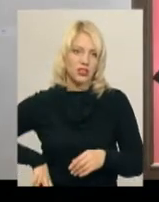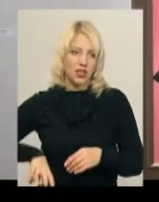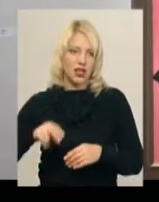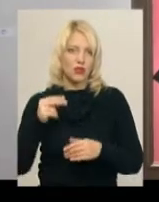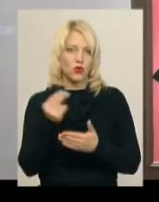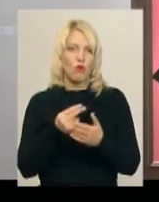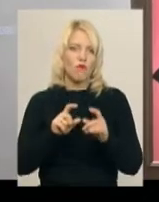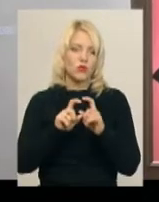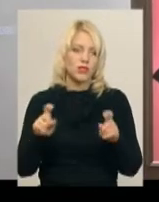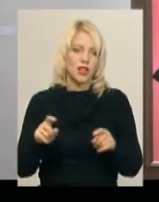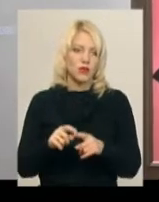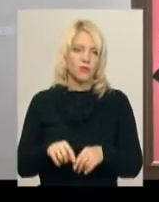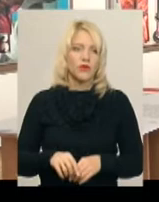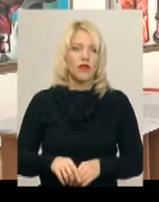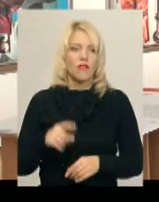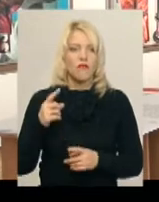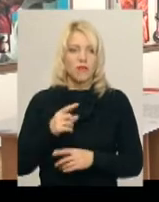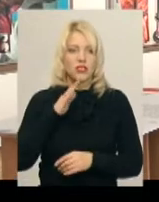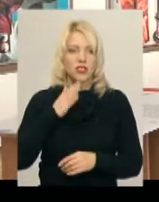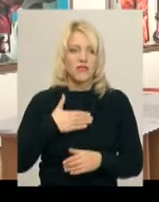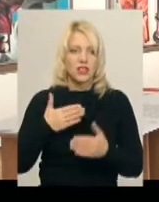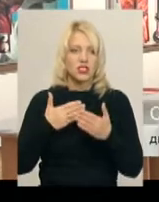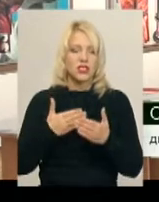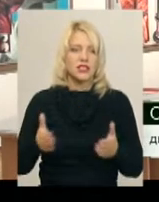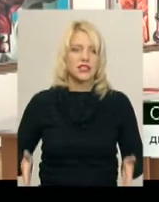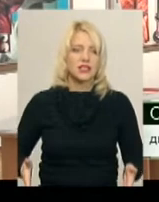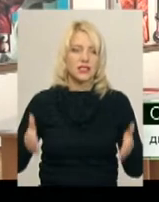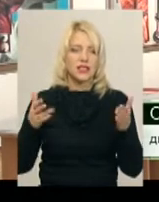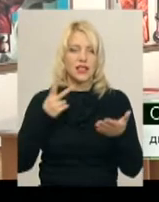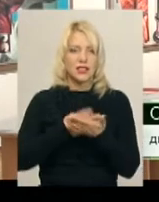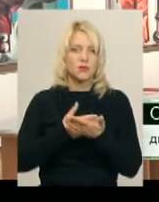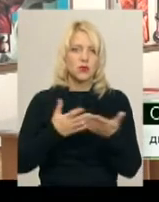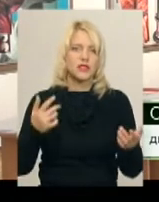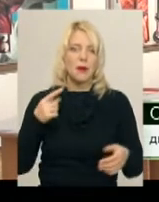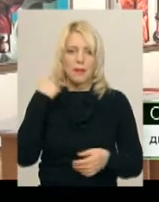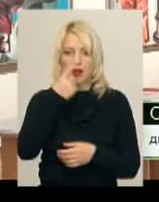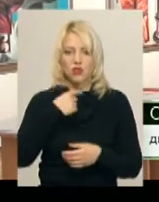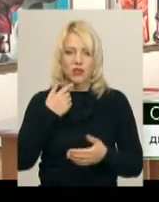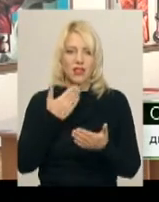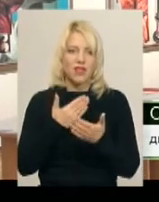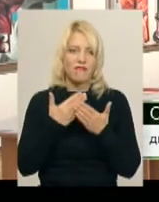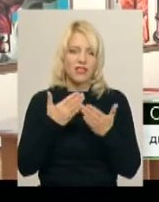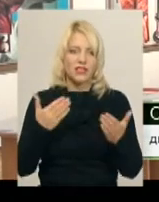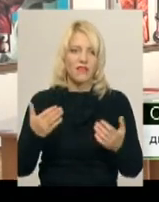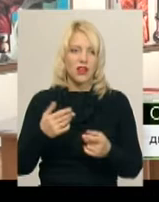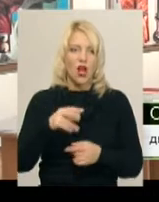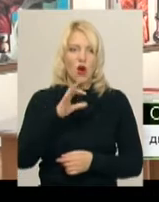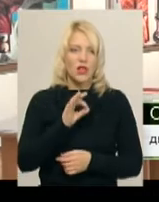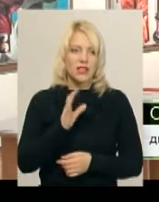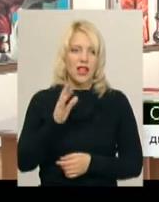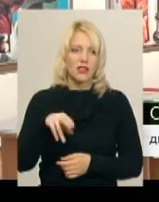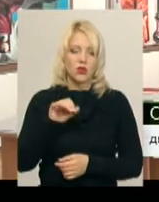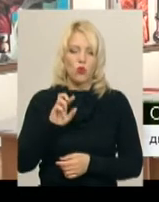Долінська. Вперше у наших стінах експонується персональна виставка Олександра Дубовика «Лабіринт значень».